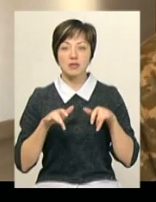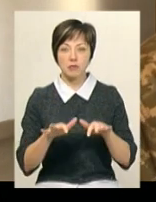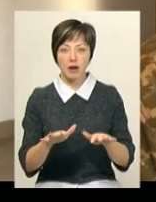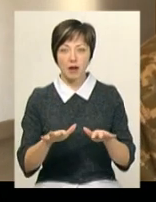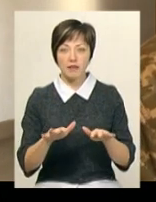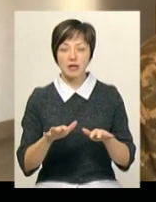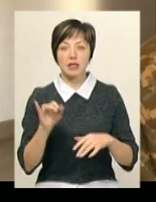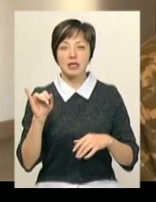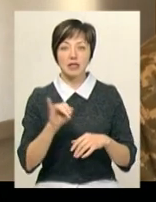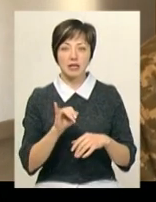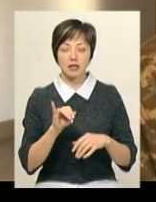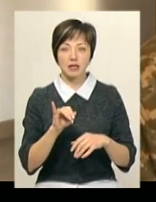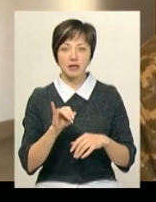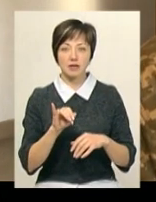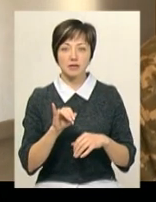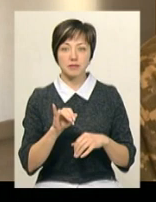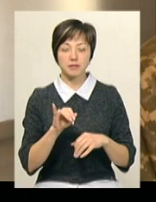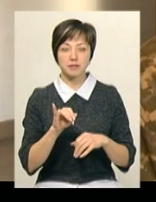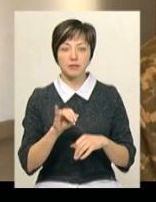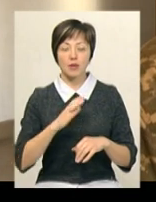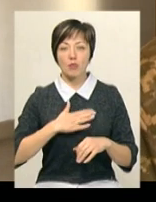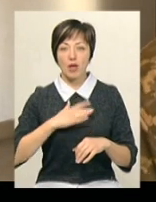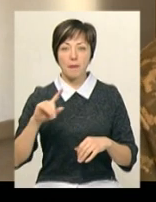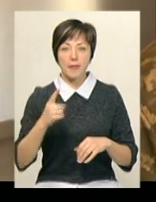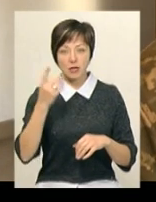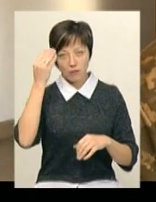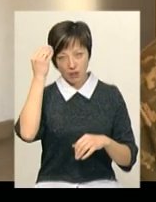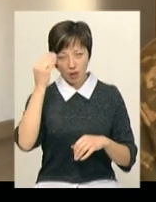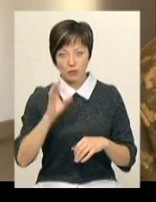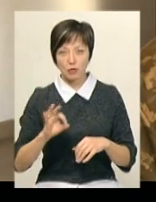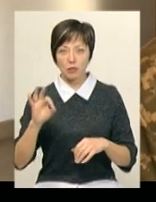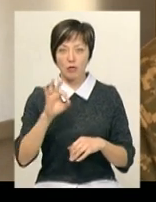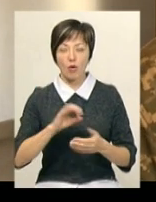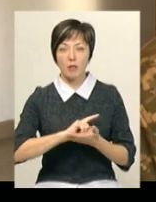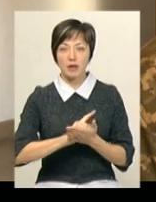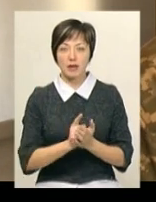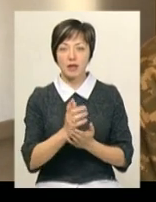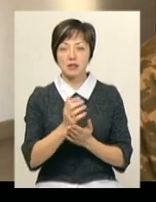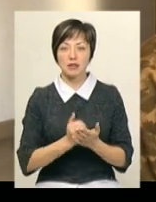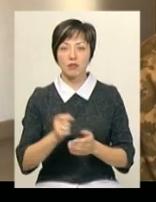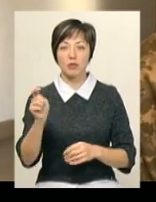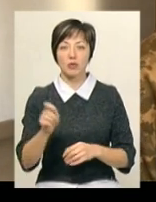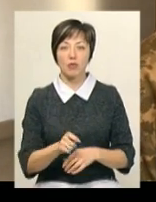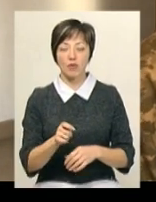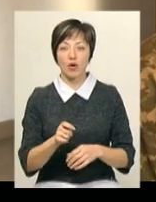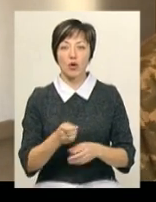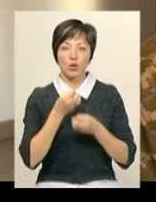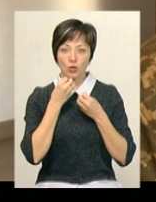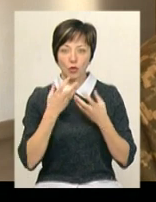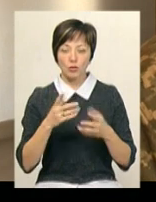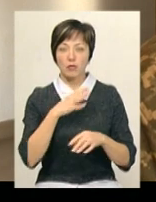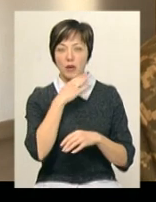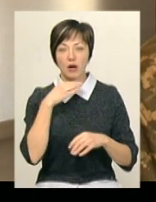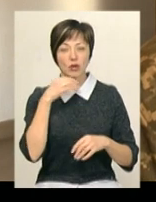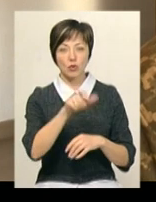І мої перші враження про оперативний резерв, який прибув, досить добре. Дуже